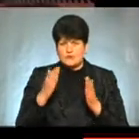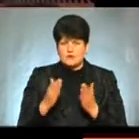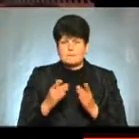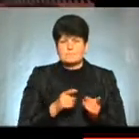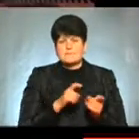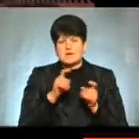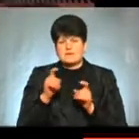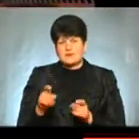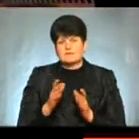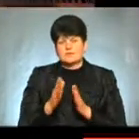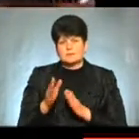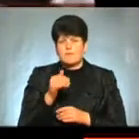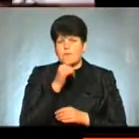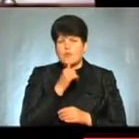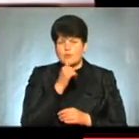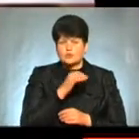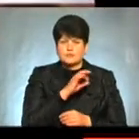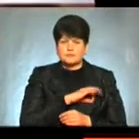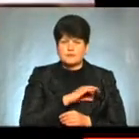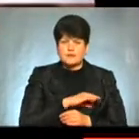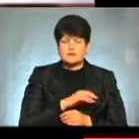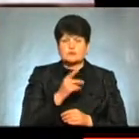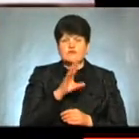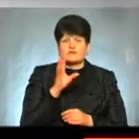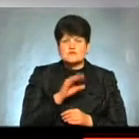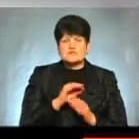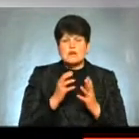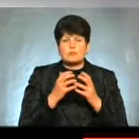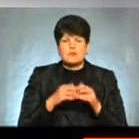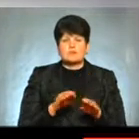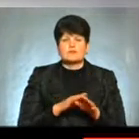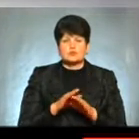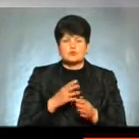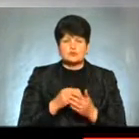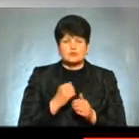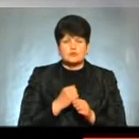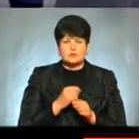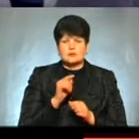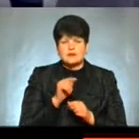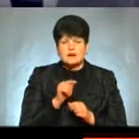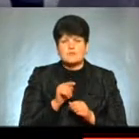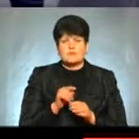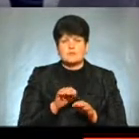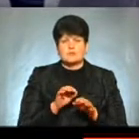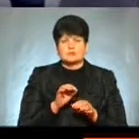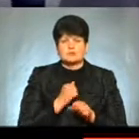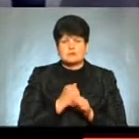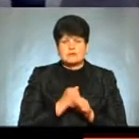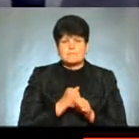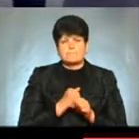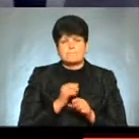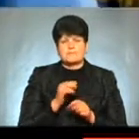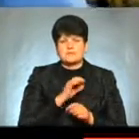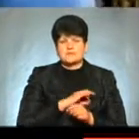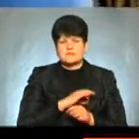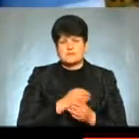пробної експлуатації Це необхідно, щоб переконатися, що все обладнання виконує свої функції По тому етап дослідно-промислової експлуатації, що має